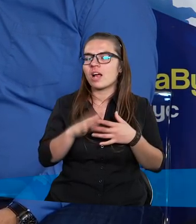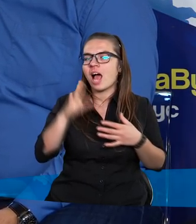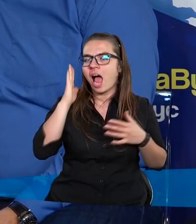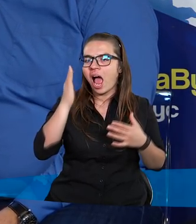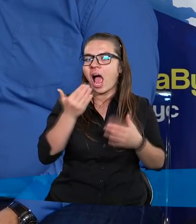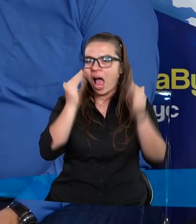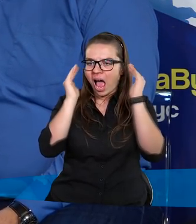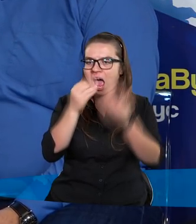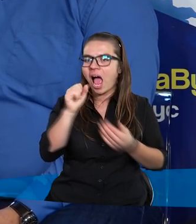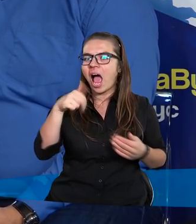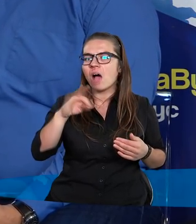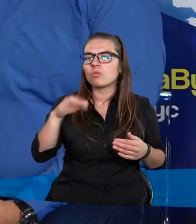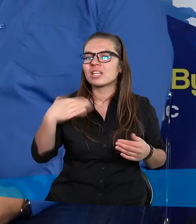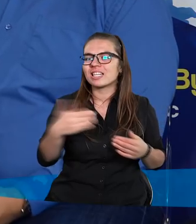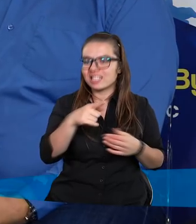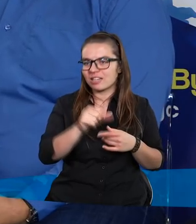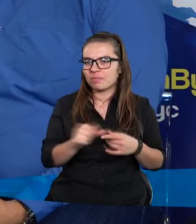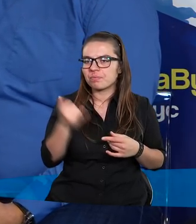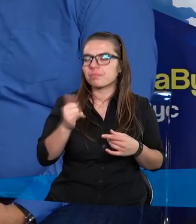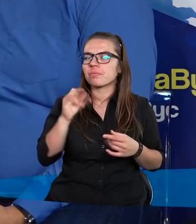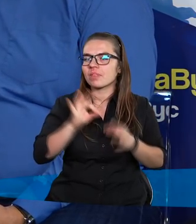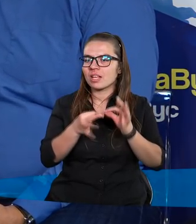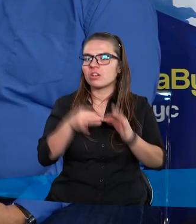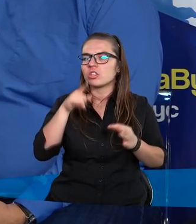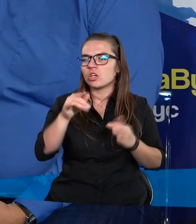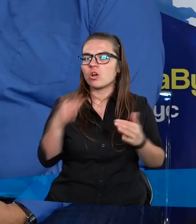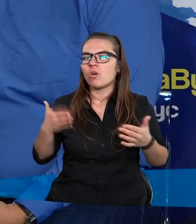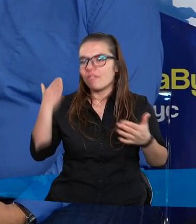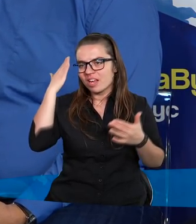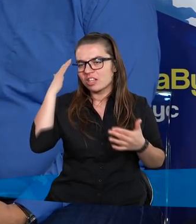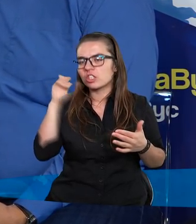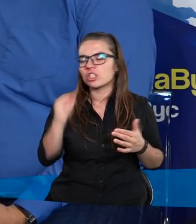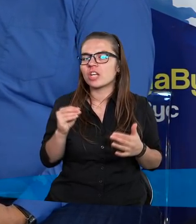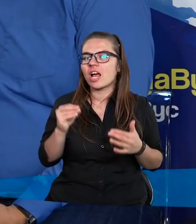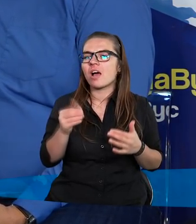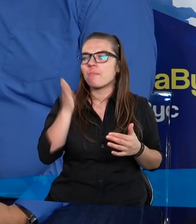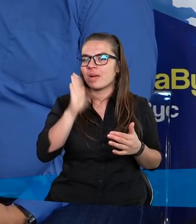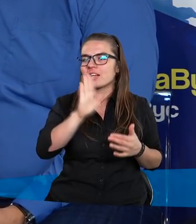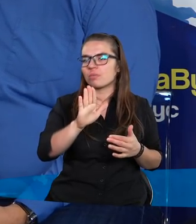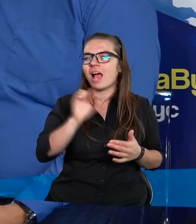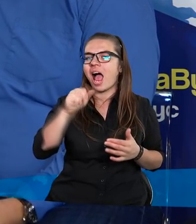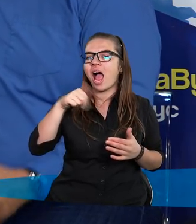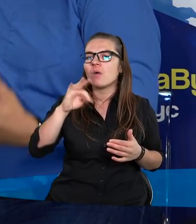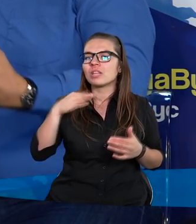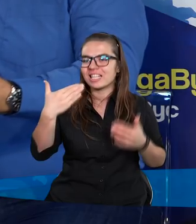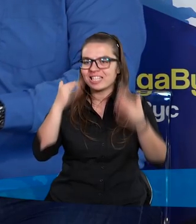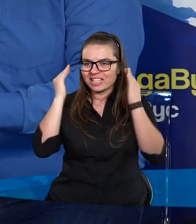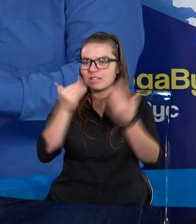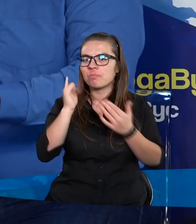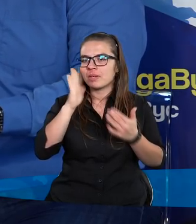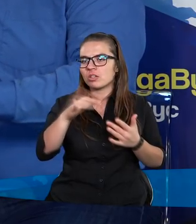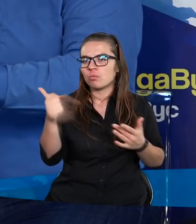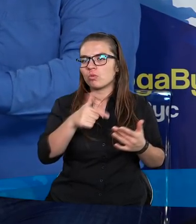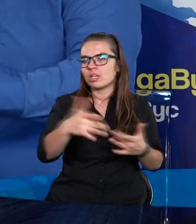autyzmem, bo to jest dziecko autystyczne, czy gdybyście wiedzieli, że będzie miał autyzm i wy będziecie